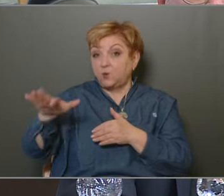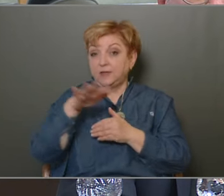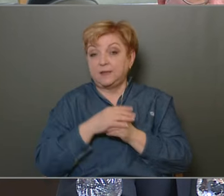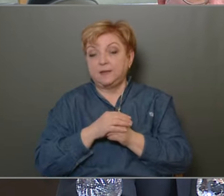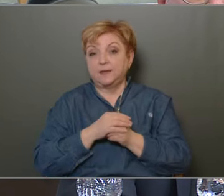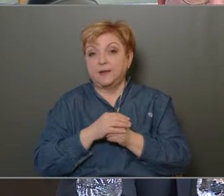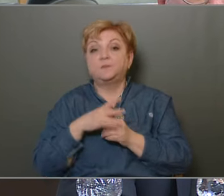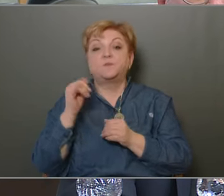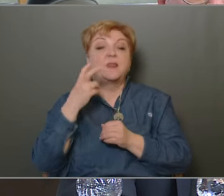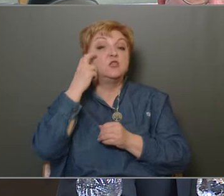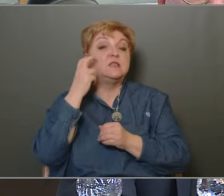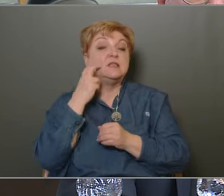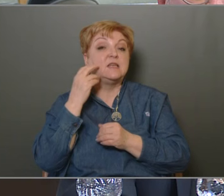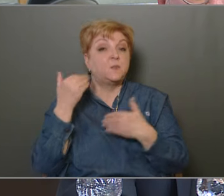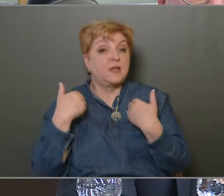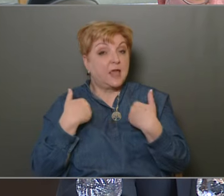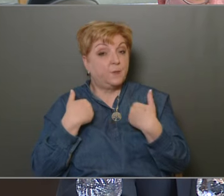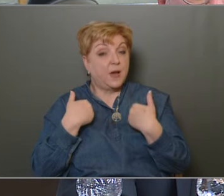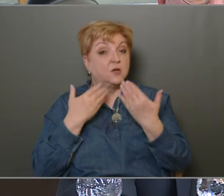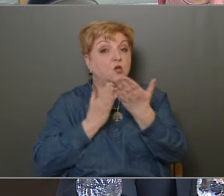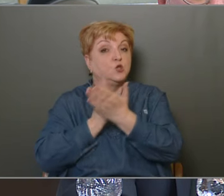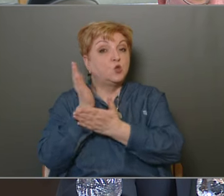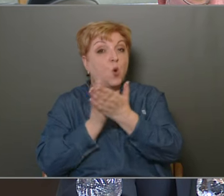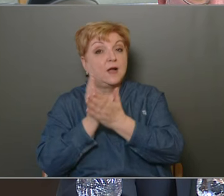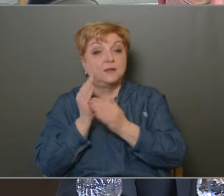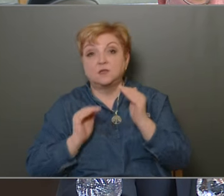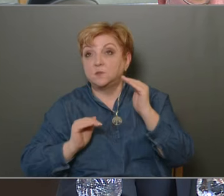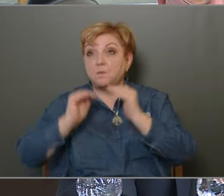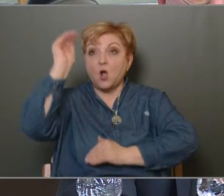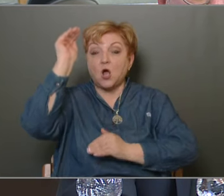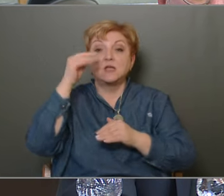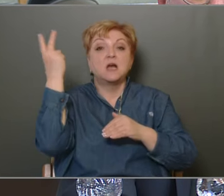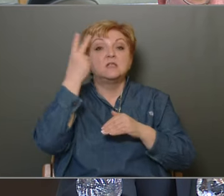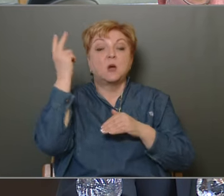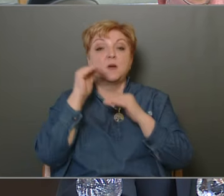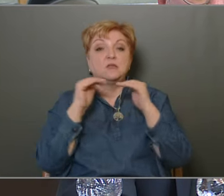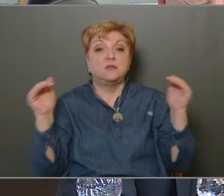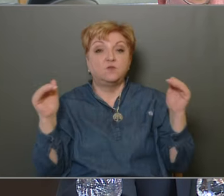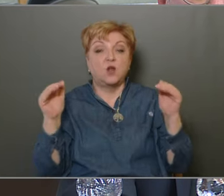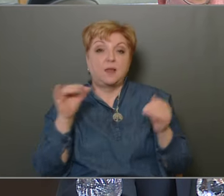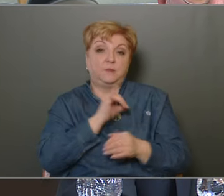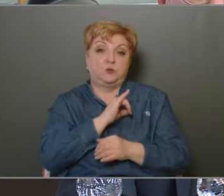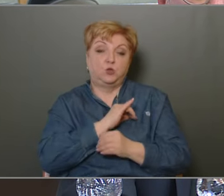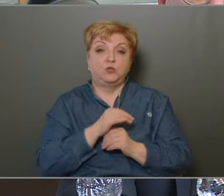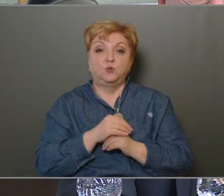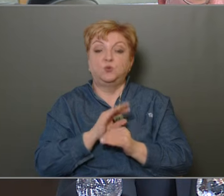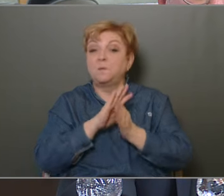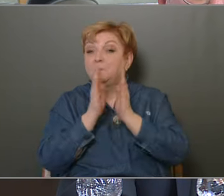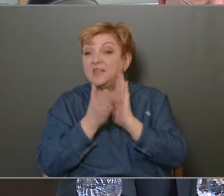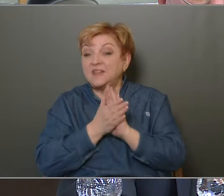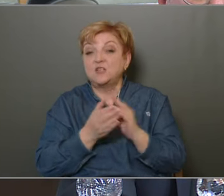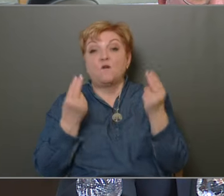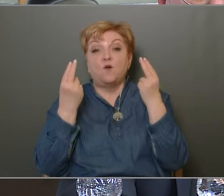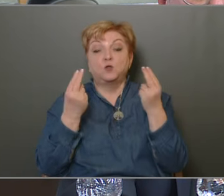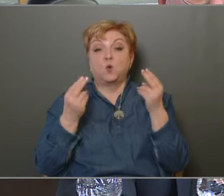és az intézményeinkben a szolgáltatások magas szakmai színvonalát továbbra is biztosítottuk. Mindez